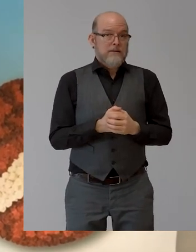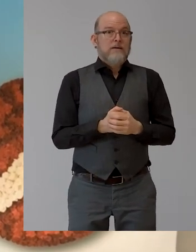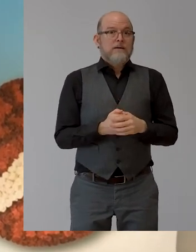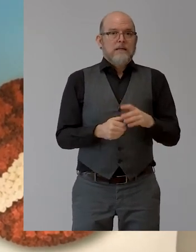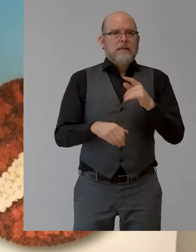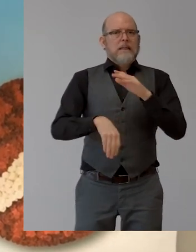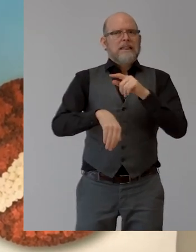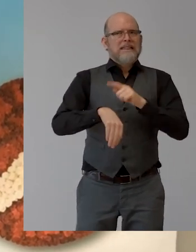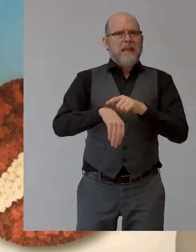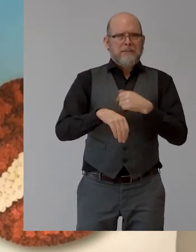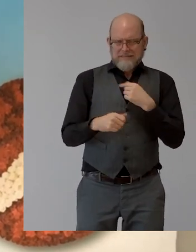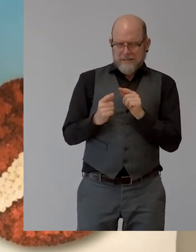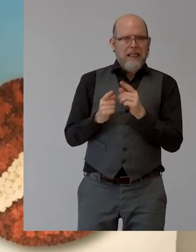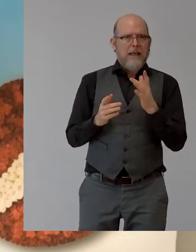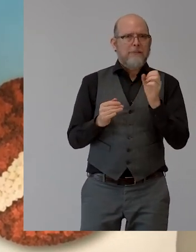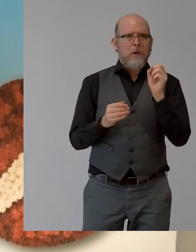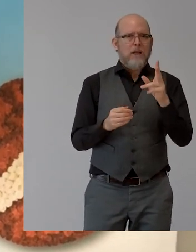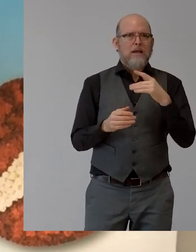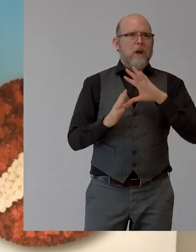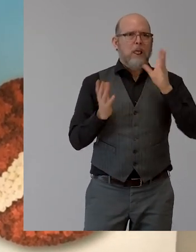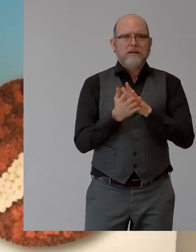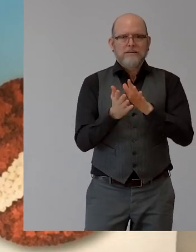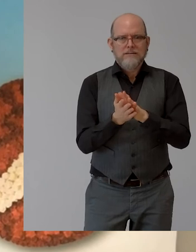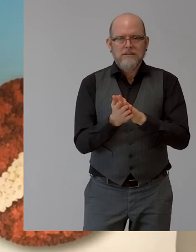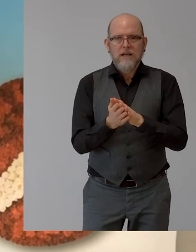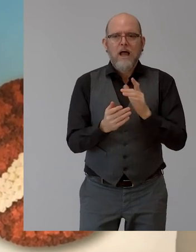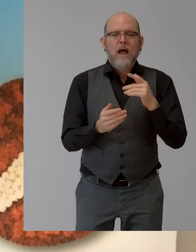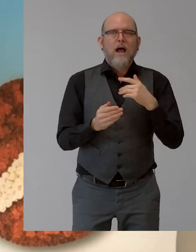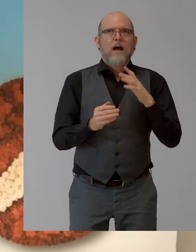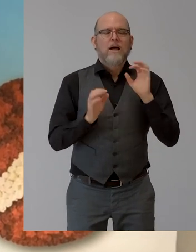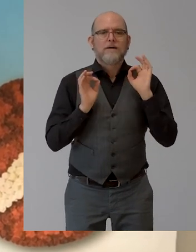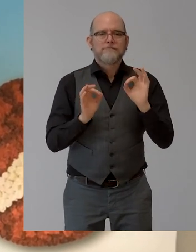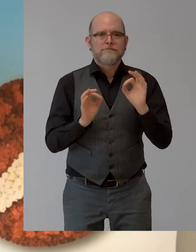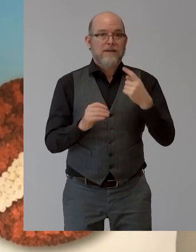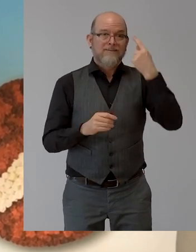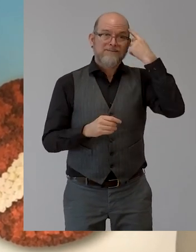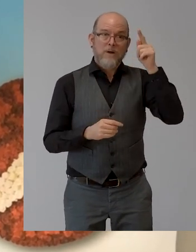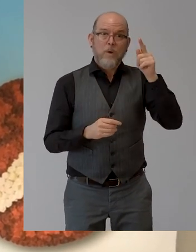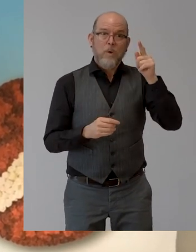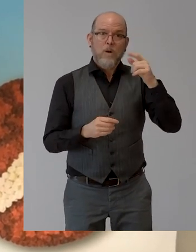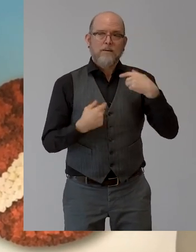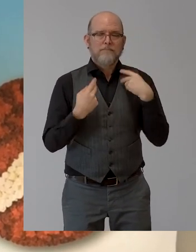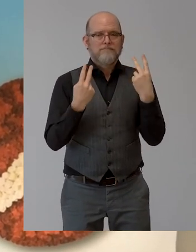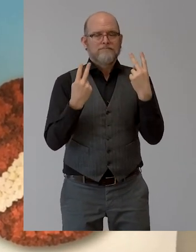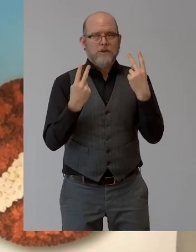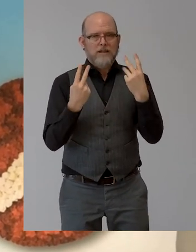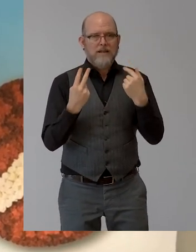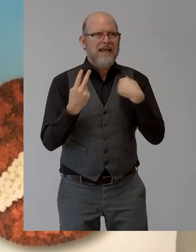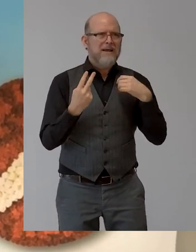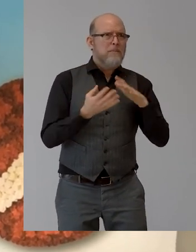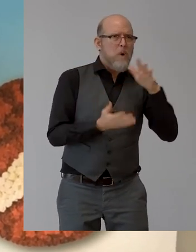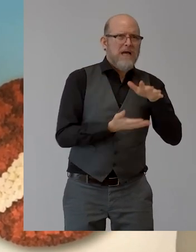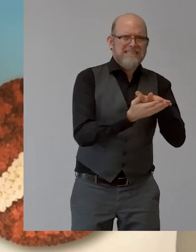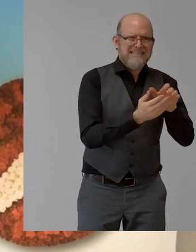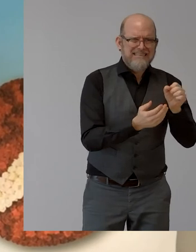couldn't underlie enough how important it is. And I would say, I would like to mention both. think